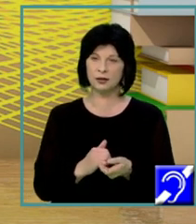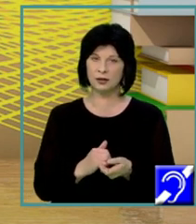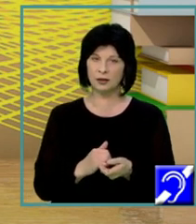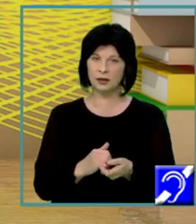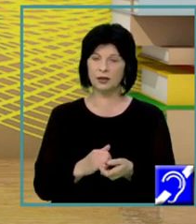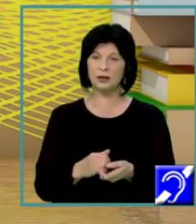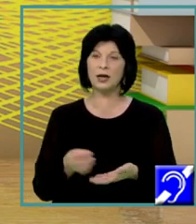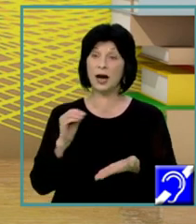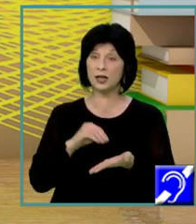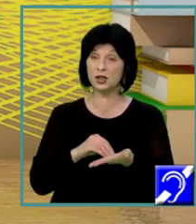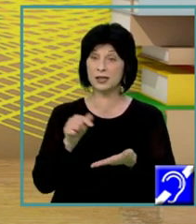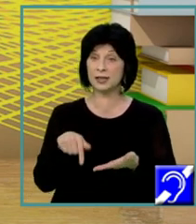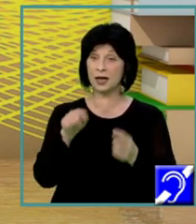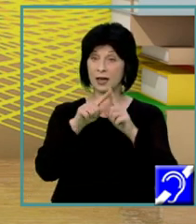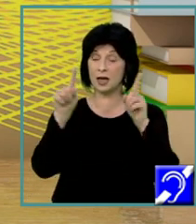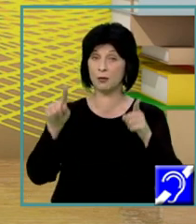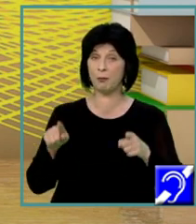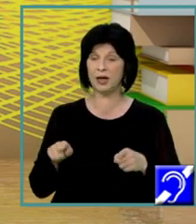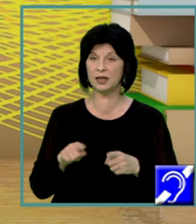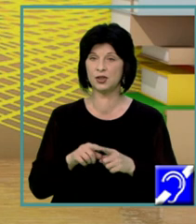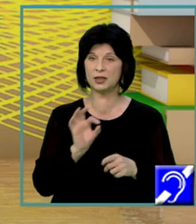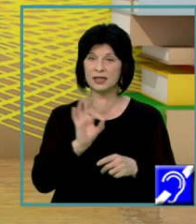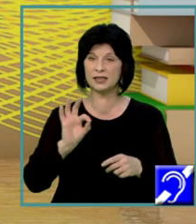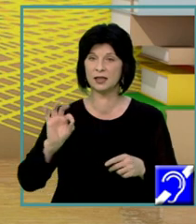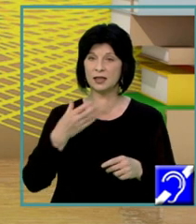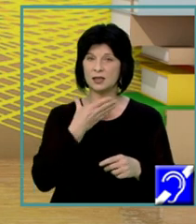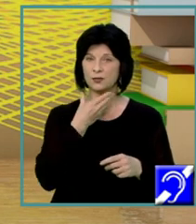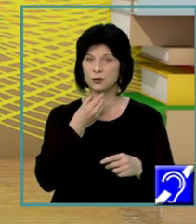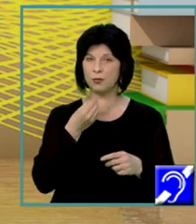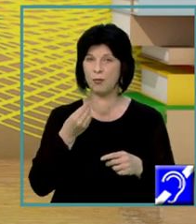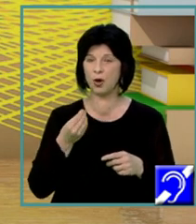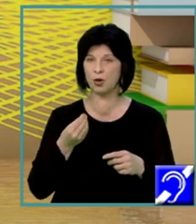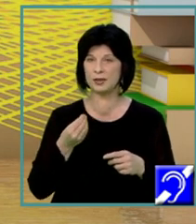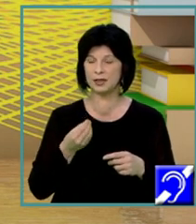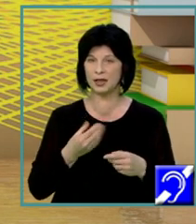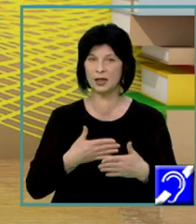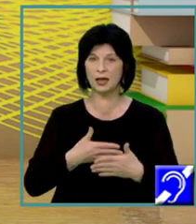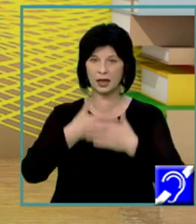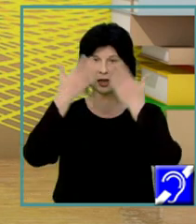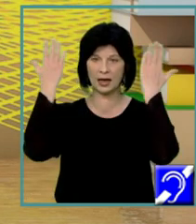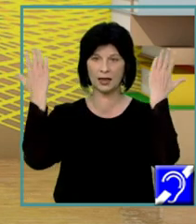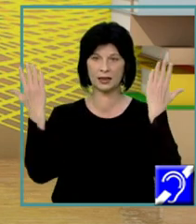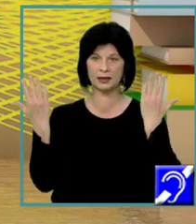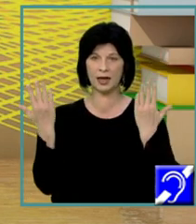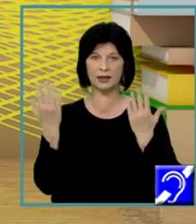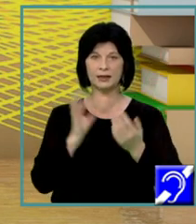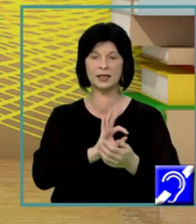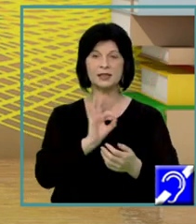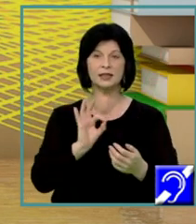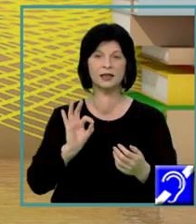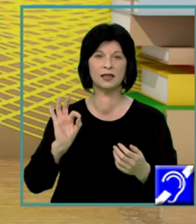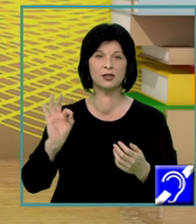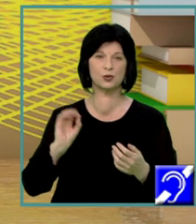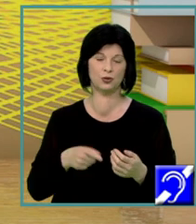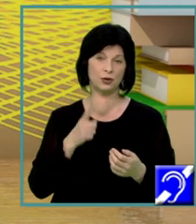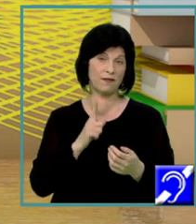lizibilitatea și nu uitați, respectarea precizării numărului minim de cuvinte. Cuvintele se numără bob cu bob. Fiecare